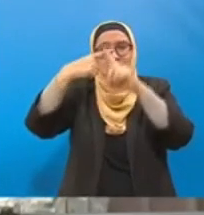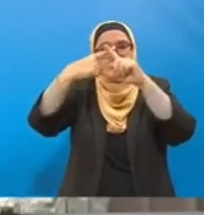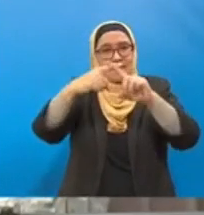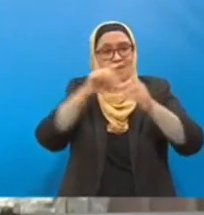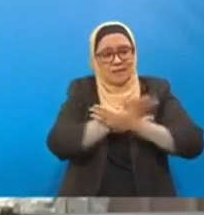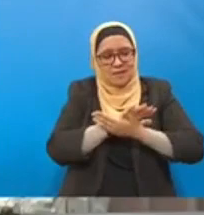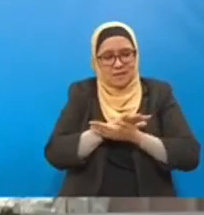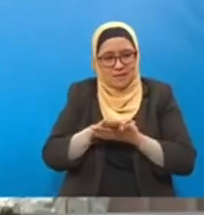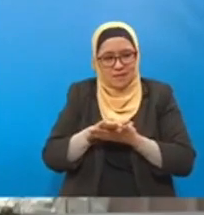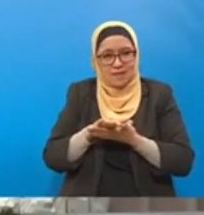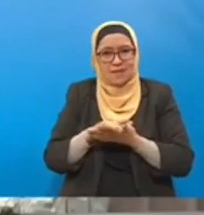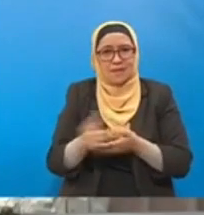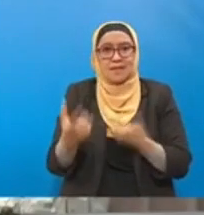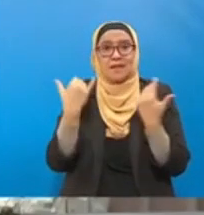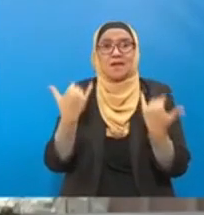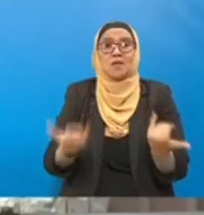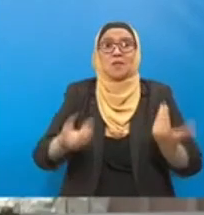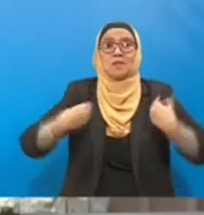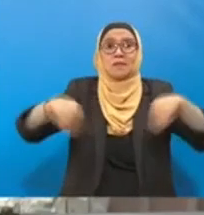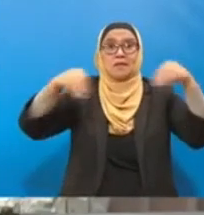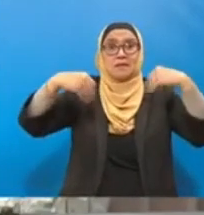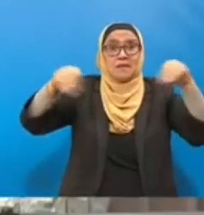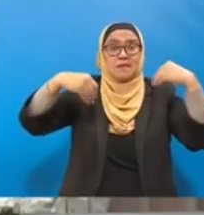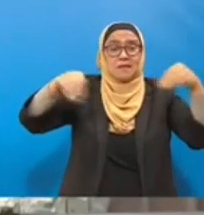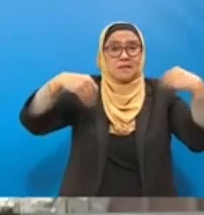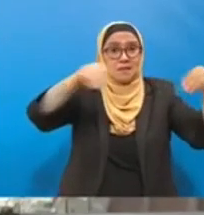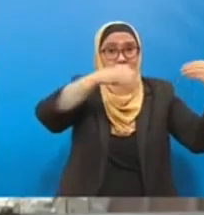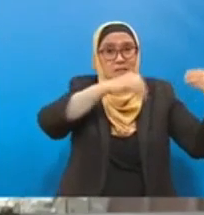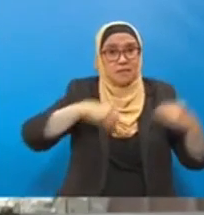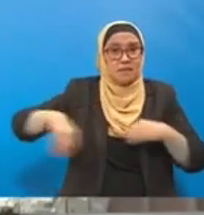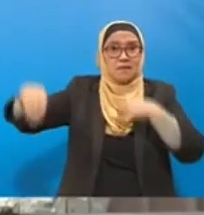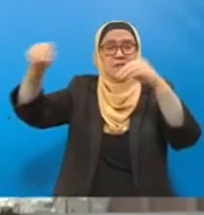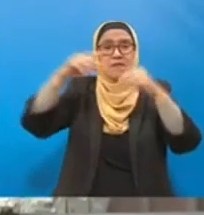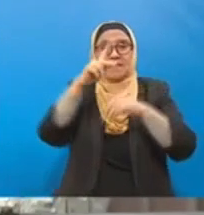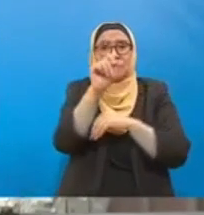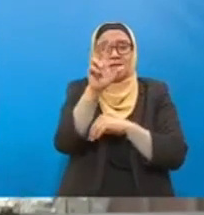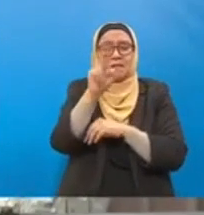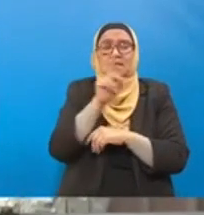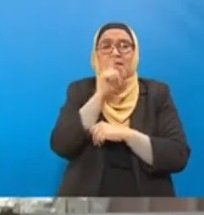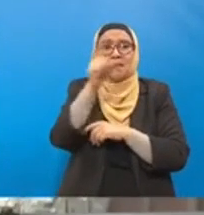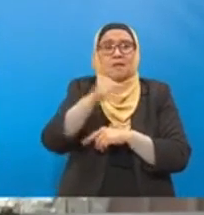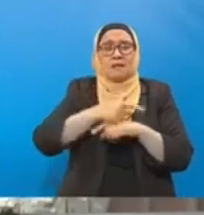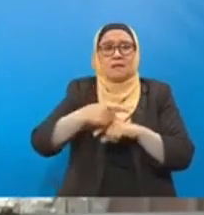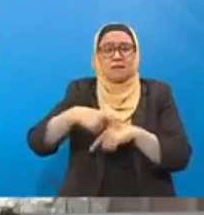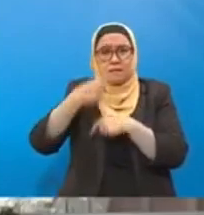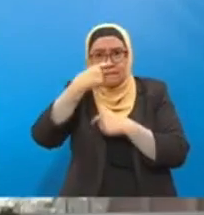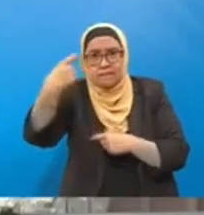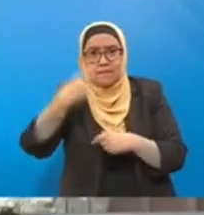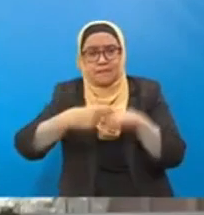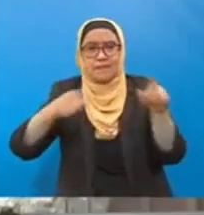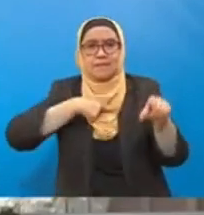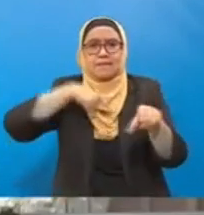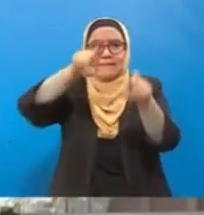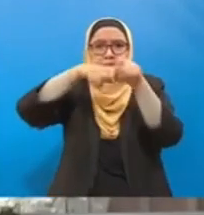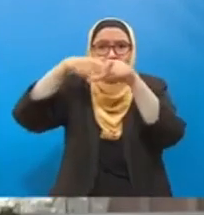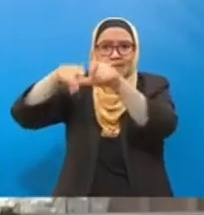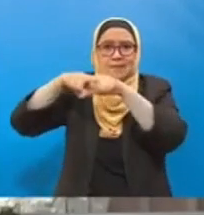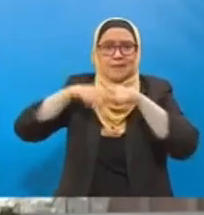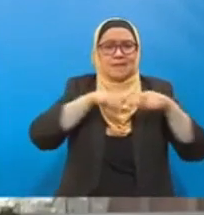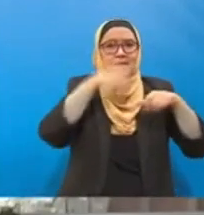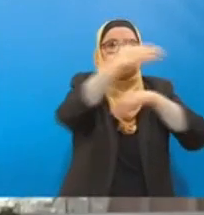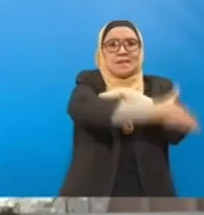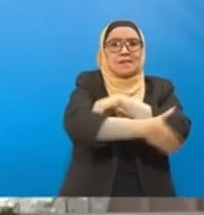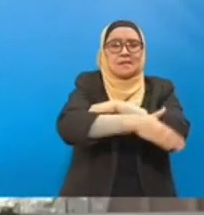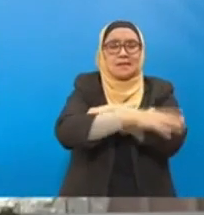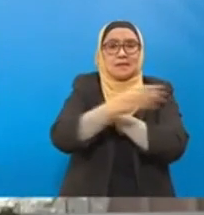sekarang ini pasaran karbon ini menjadi tarikan oleh banyak negara dan dalam konteks negara kita, kita perlu bangunkan sistem itu dan kita